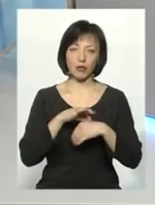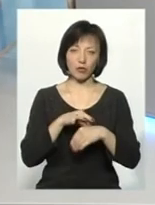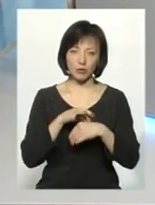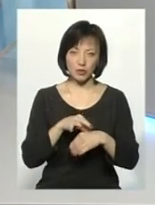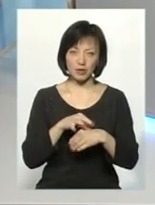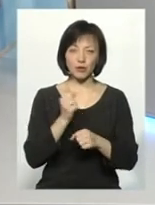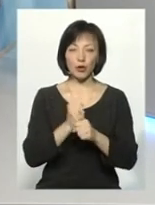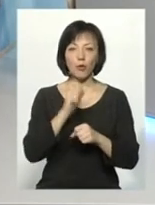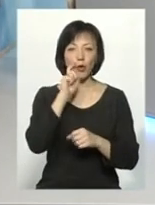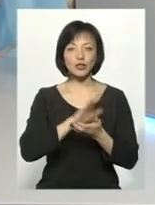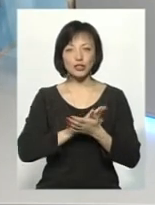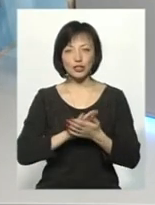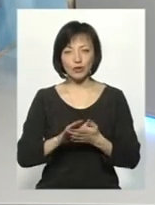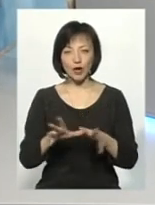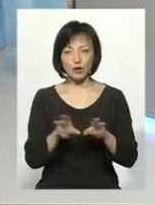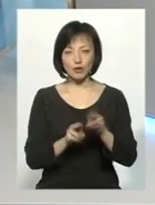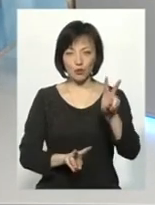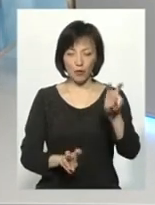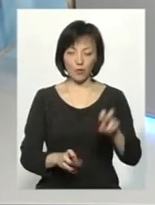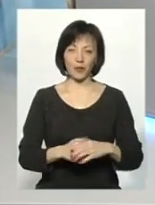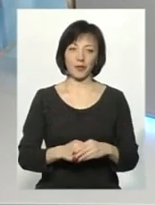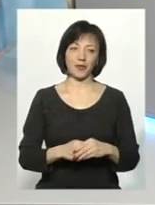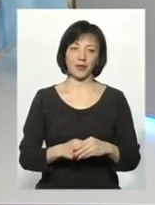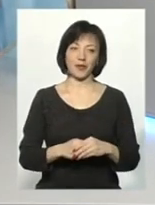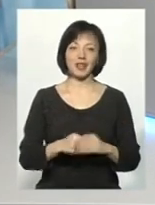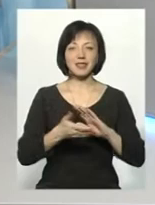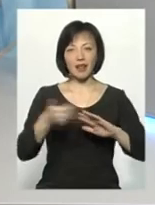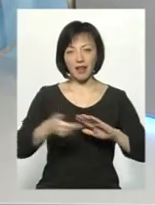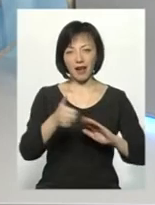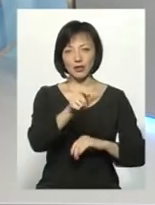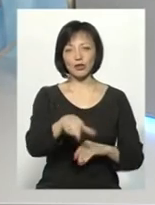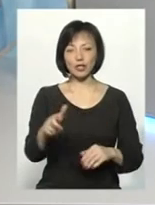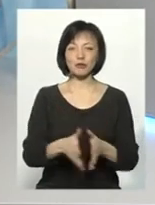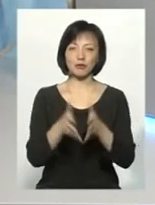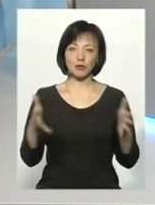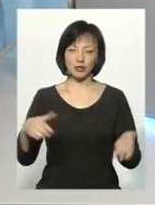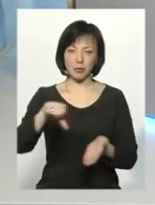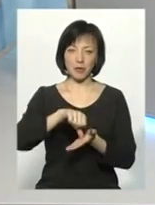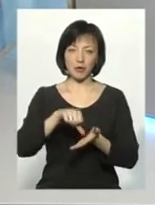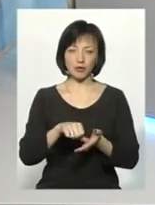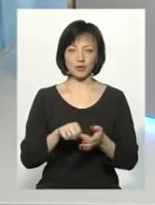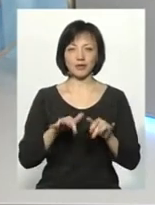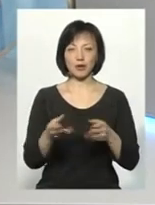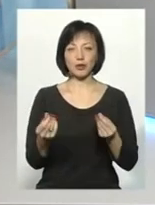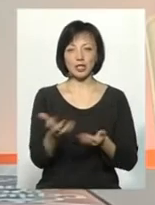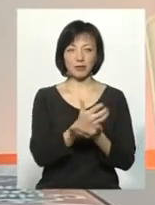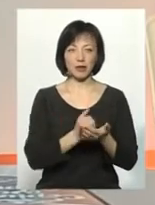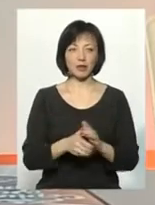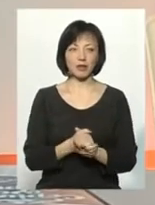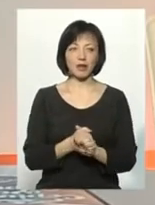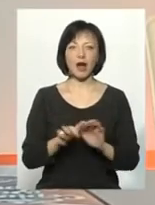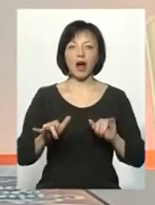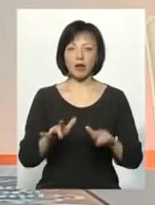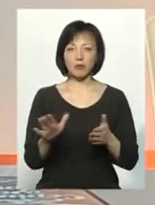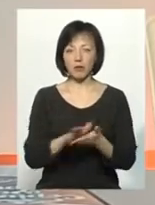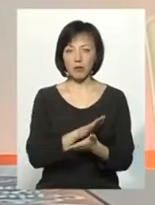«Зробимо Україну чисту» разом буде проходити. Закликайте, чим більше брати участь, чим більше грошей збирати. Акція